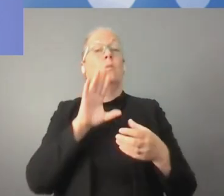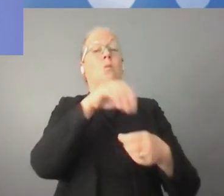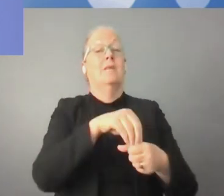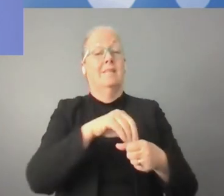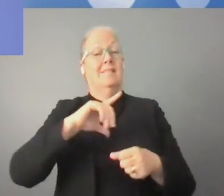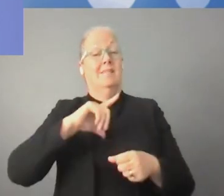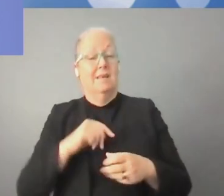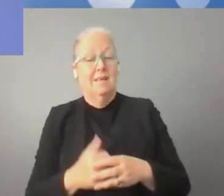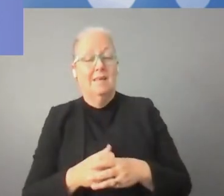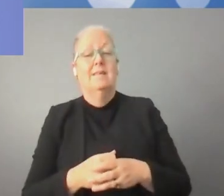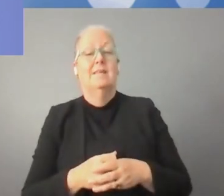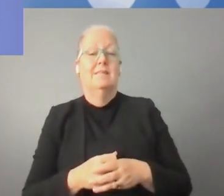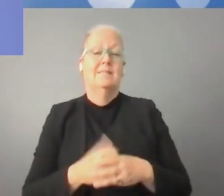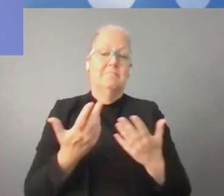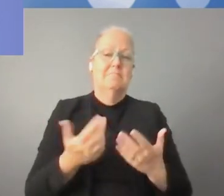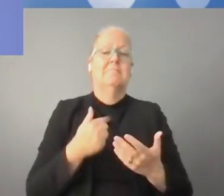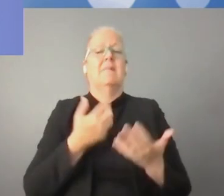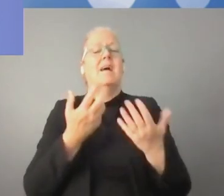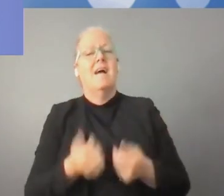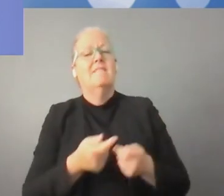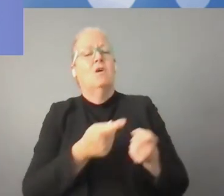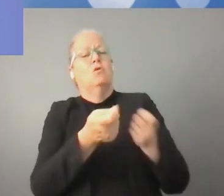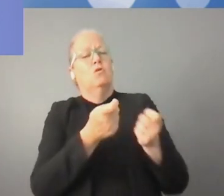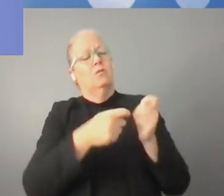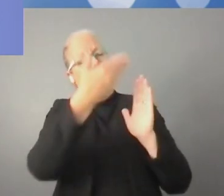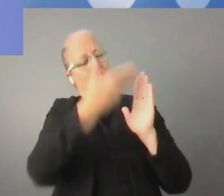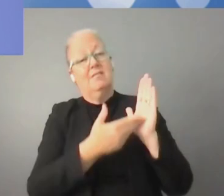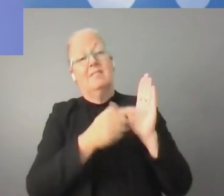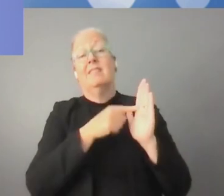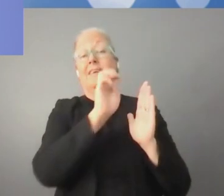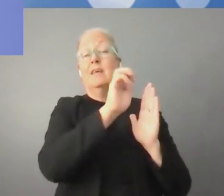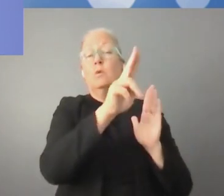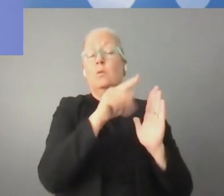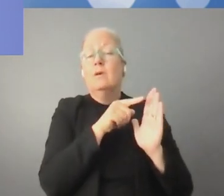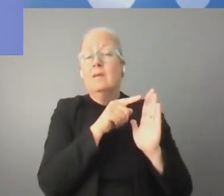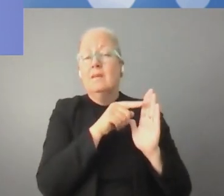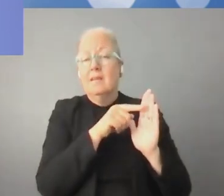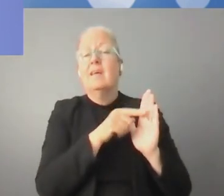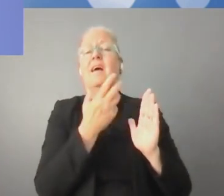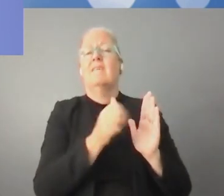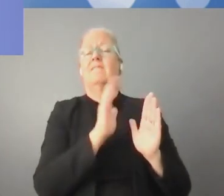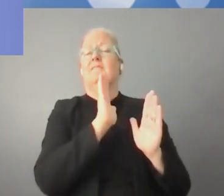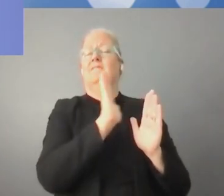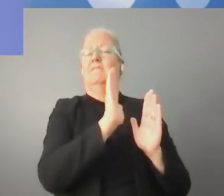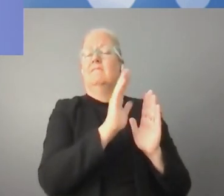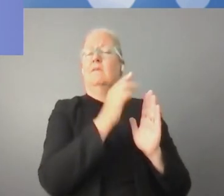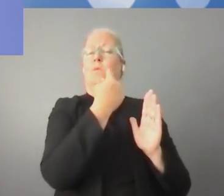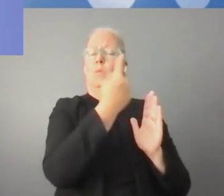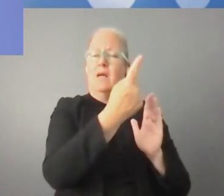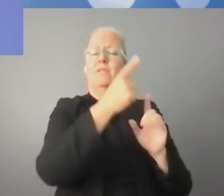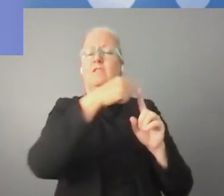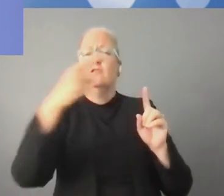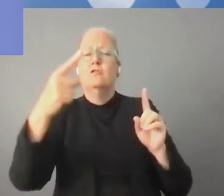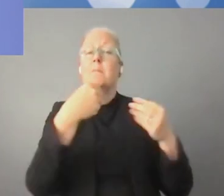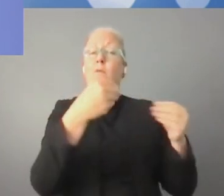الجيل الخامس. القضية التالية هي قضية الضوابط التي تحدثنا